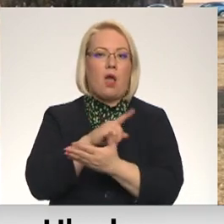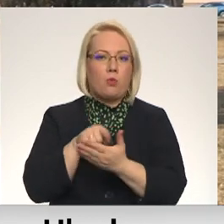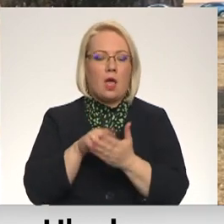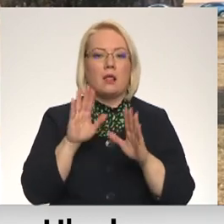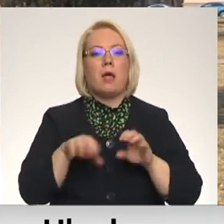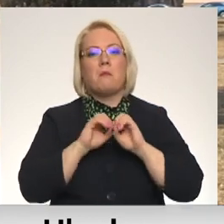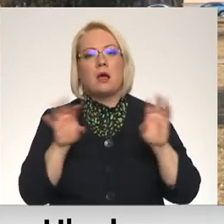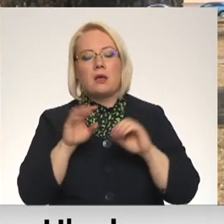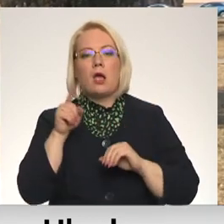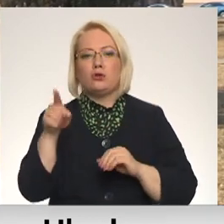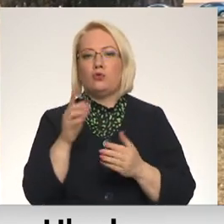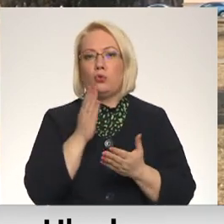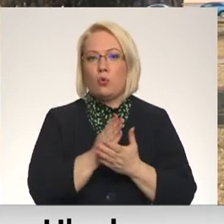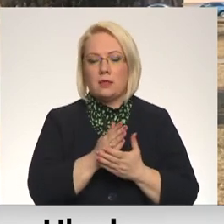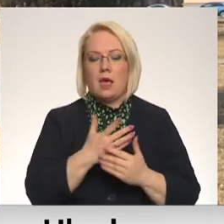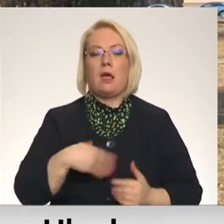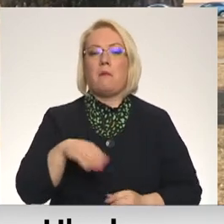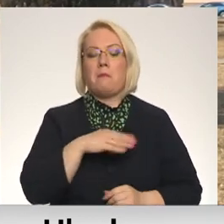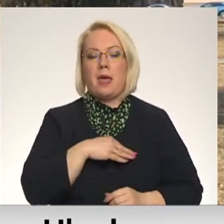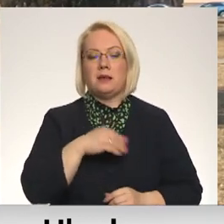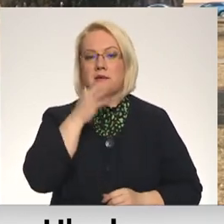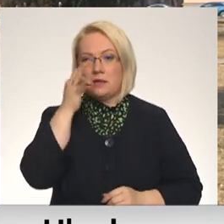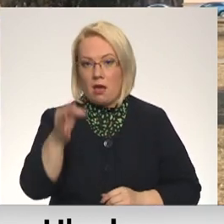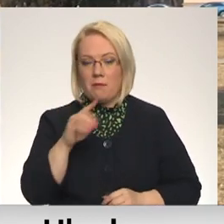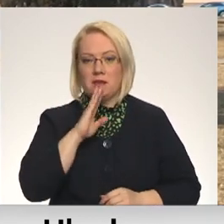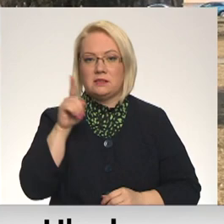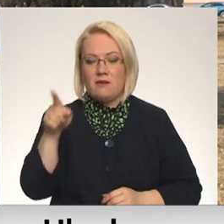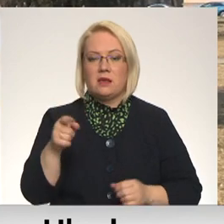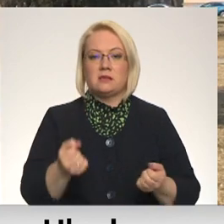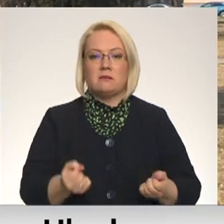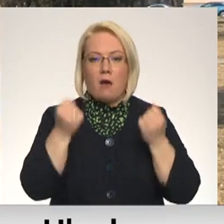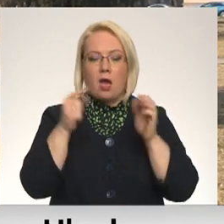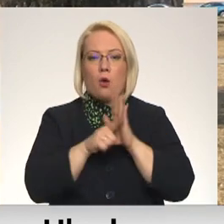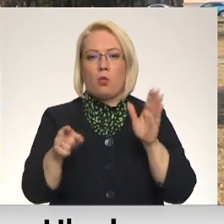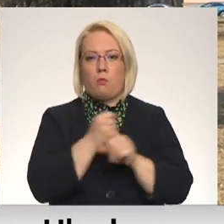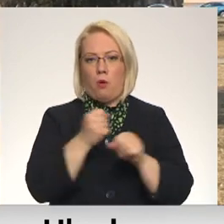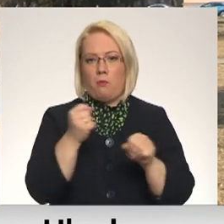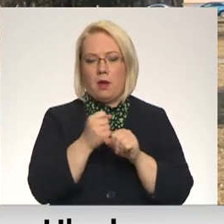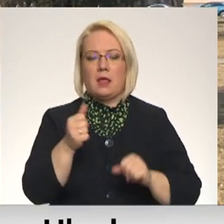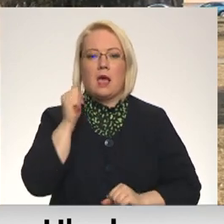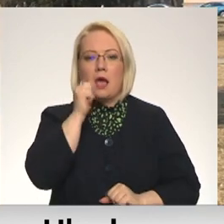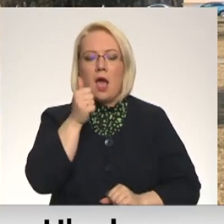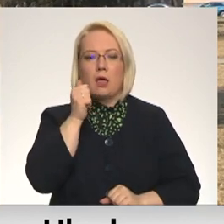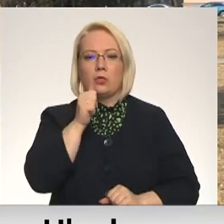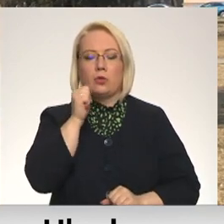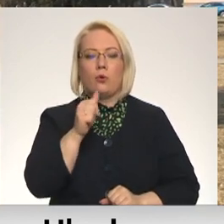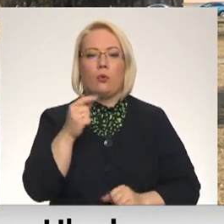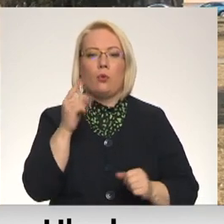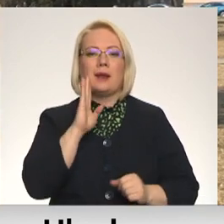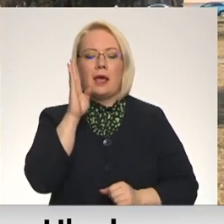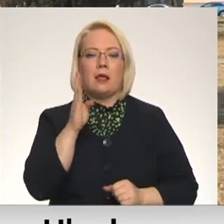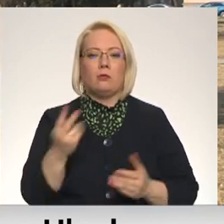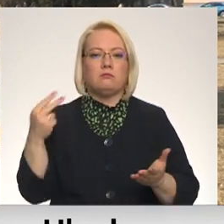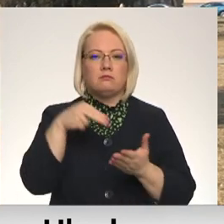lai pastāstam, kas tur notiek. Mēs viņai sakām, ka iet smagi un ka bombardē. Ziniet, mēs katru rītu pieceļamies un skatāmies ziņas,